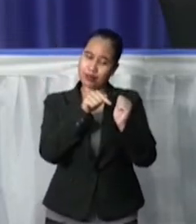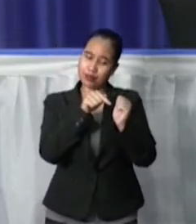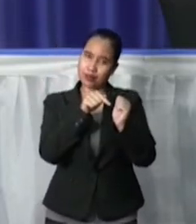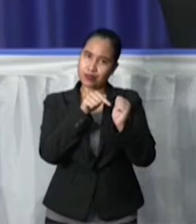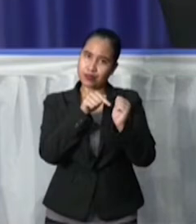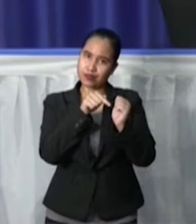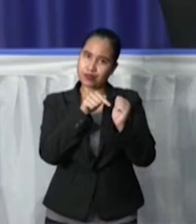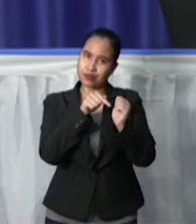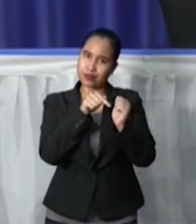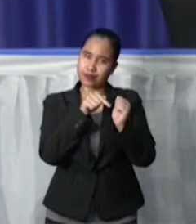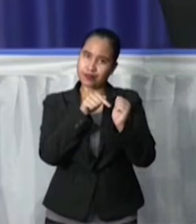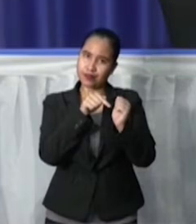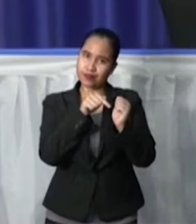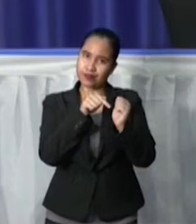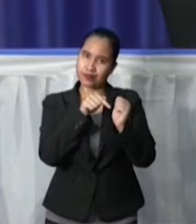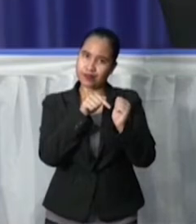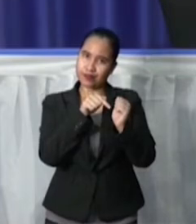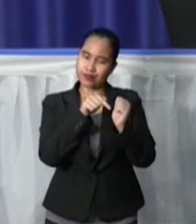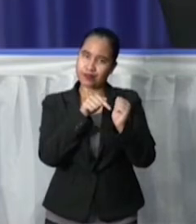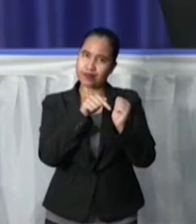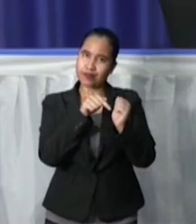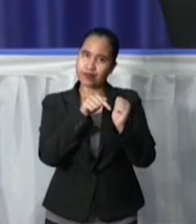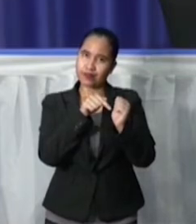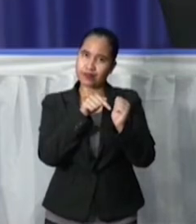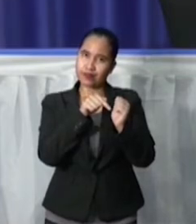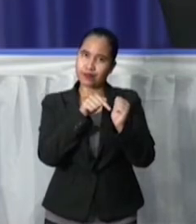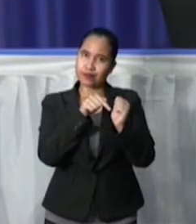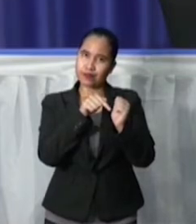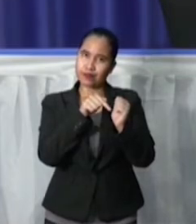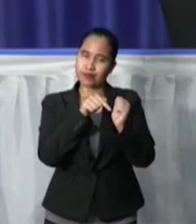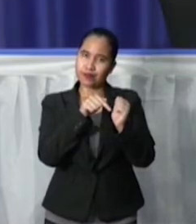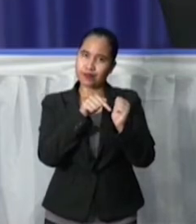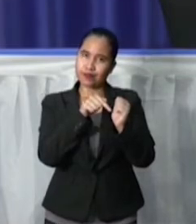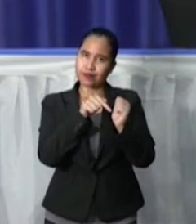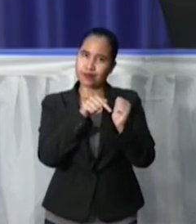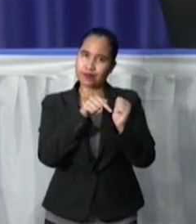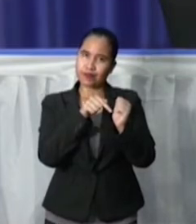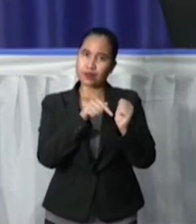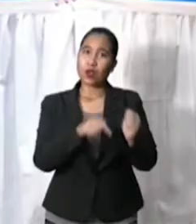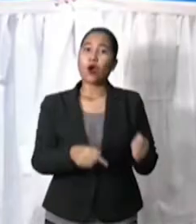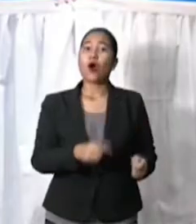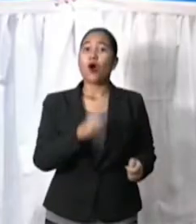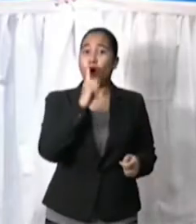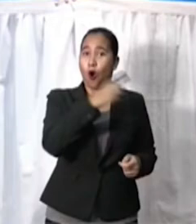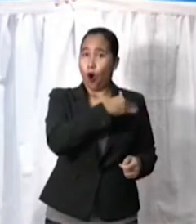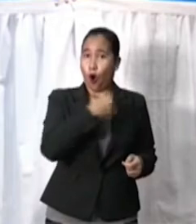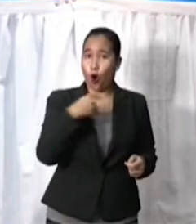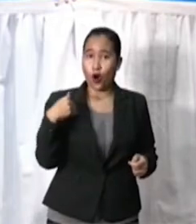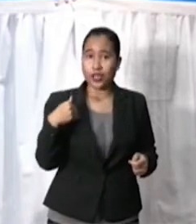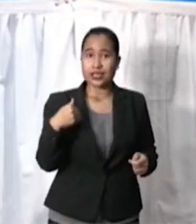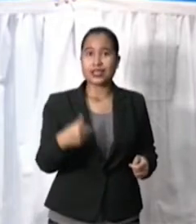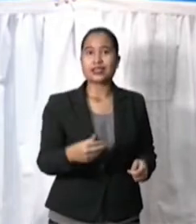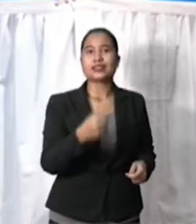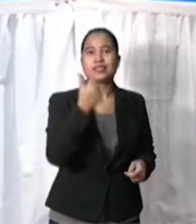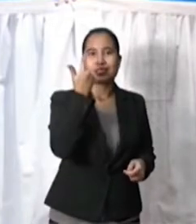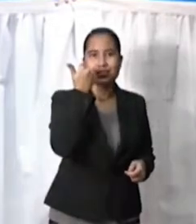uiteindelijk binnen het eetmaal 26 mensen hebben aangehouden.